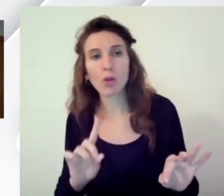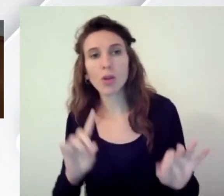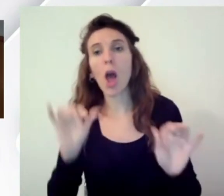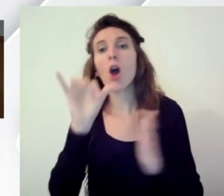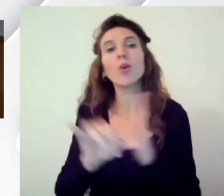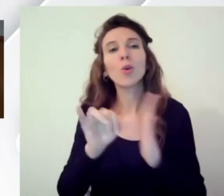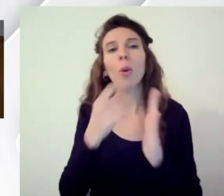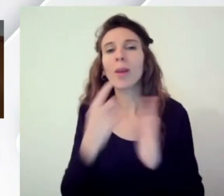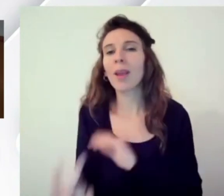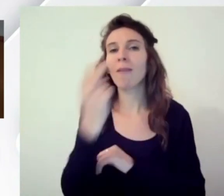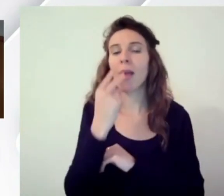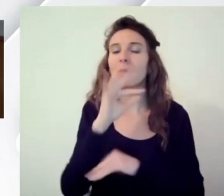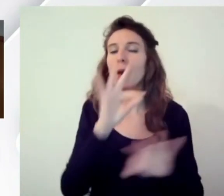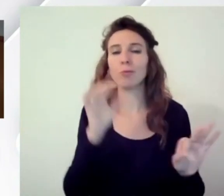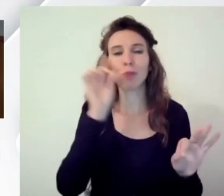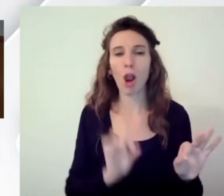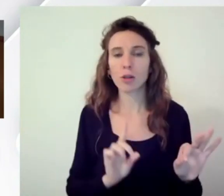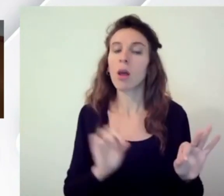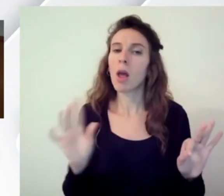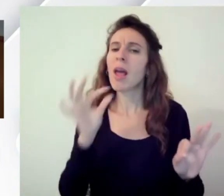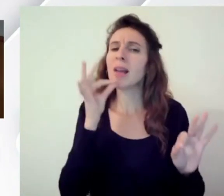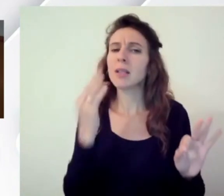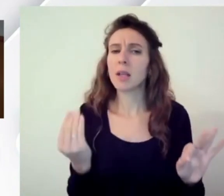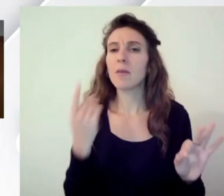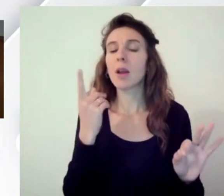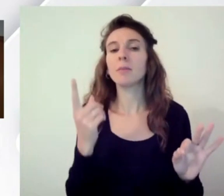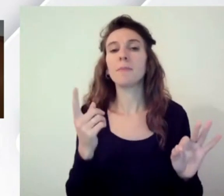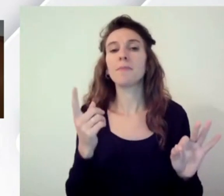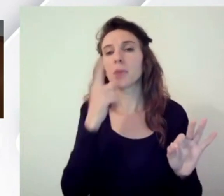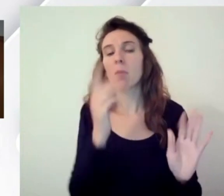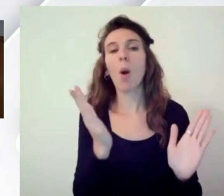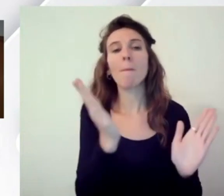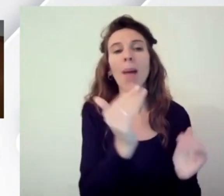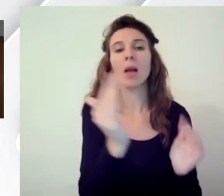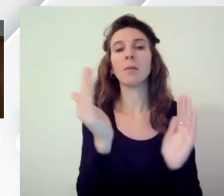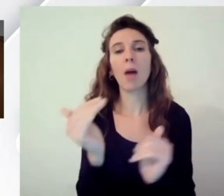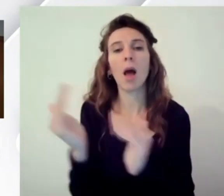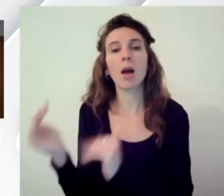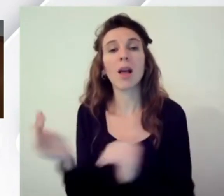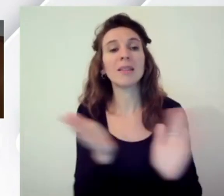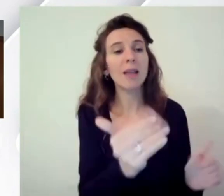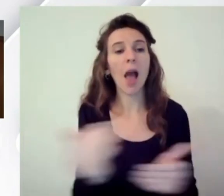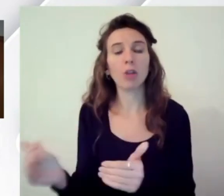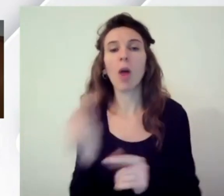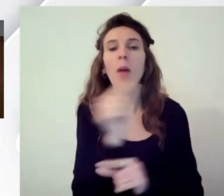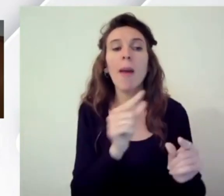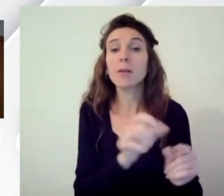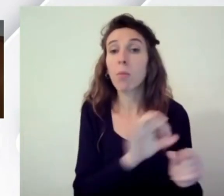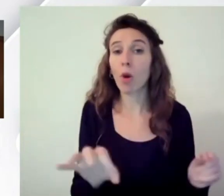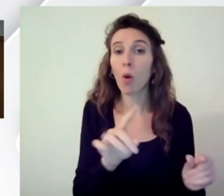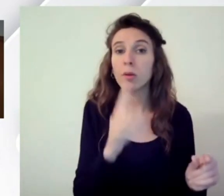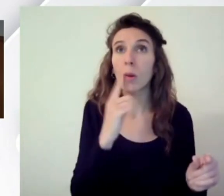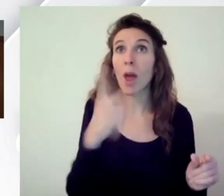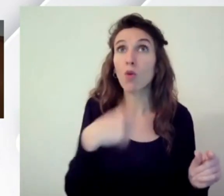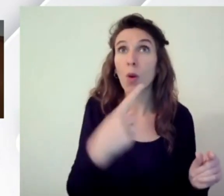probabilmente no però è un modo di fare scatole di pezzi già pronti premontati non si reinventa la ruota per